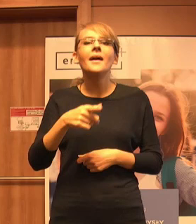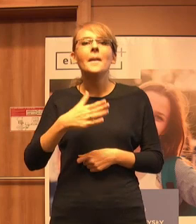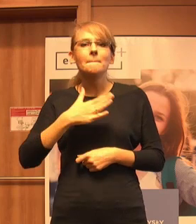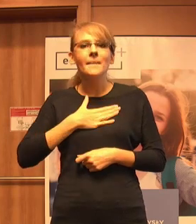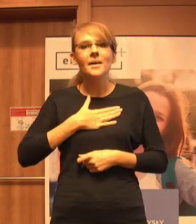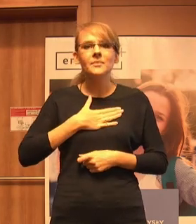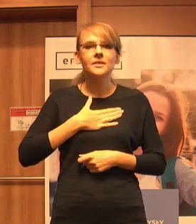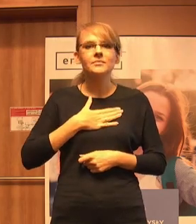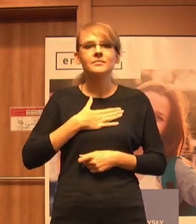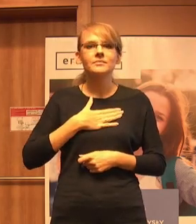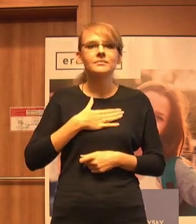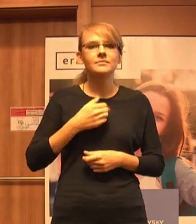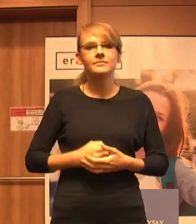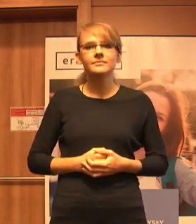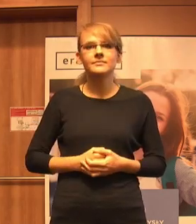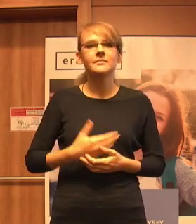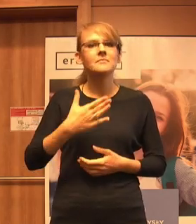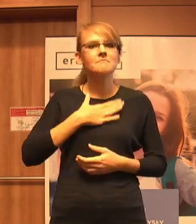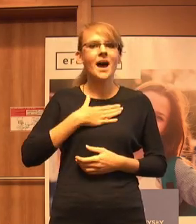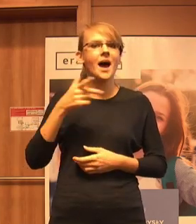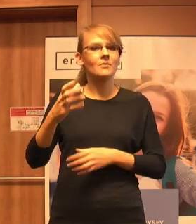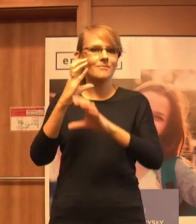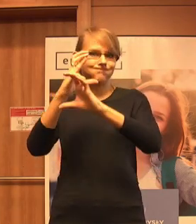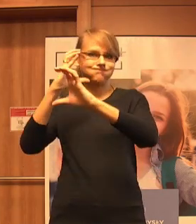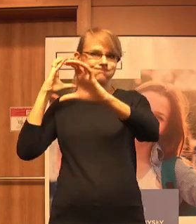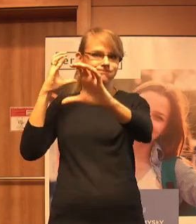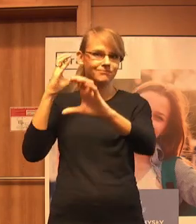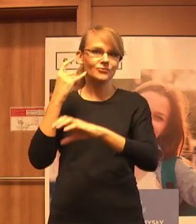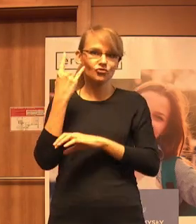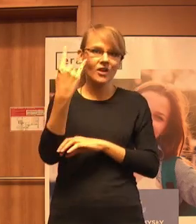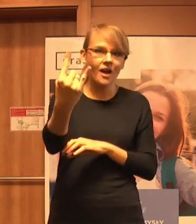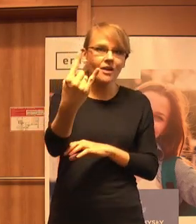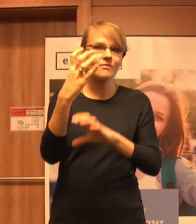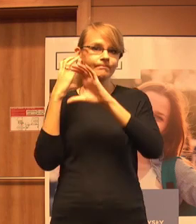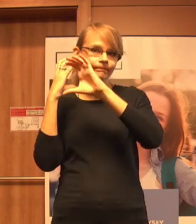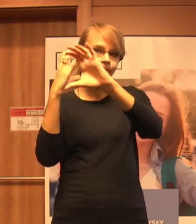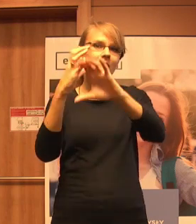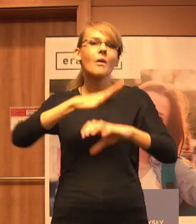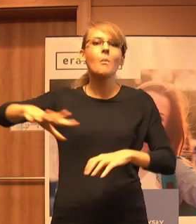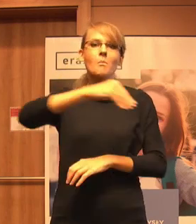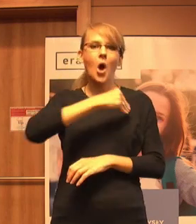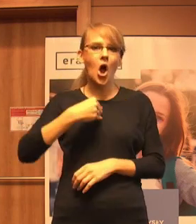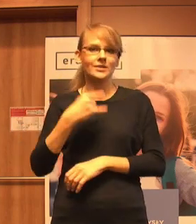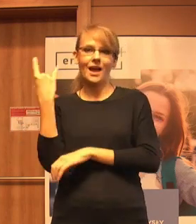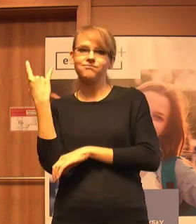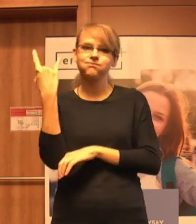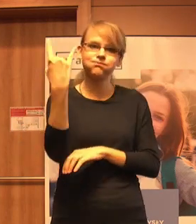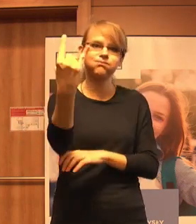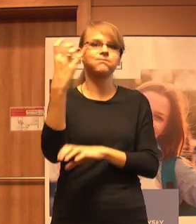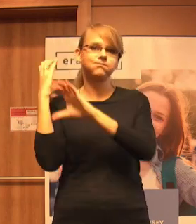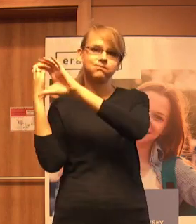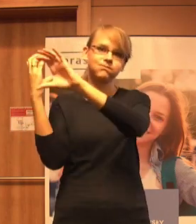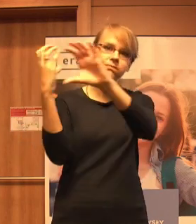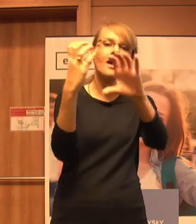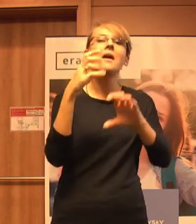dużą ciężarówkę wyposażoną w multimedia, która jeździ po Polsce, aby przybliżać